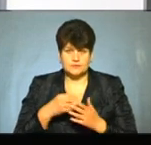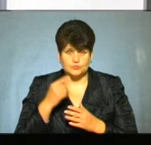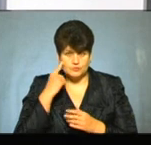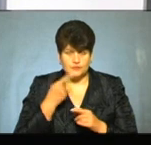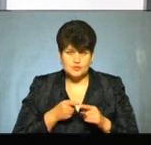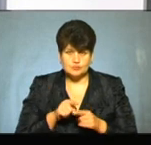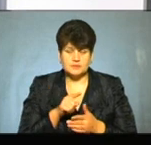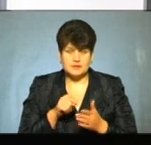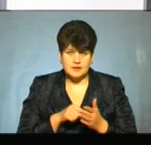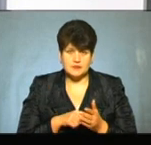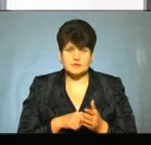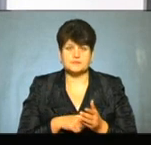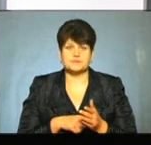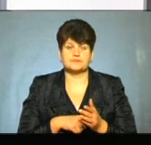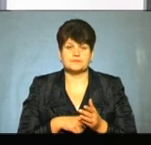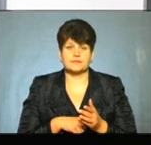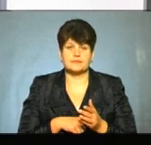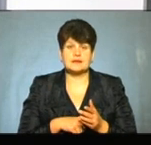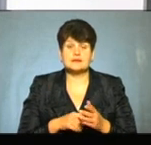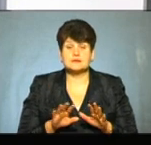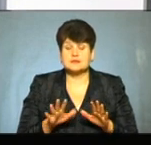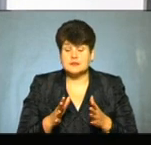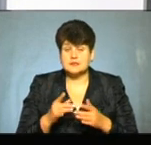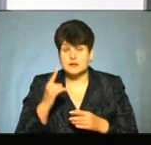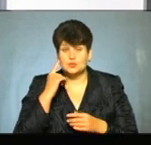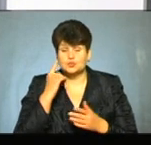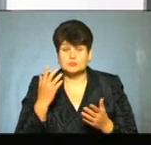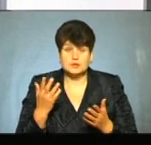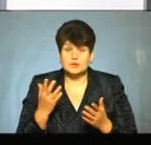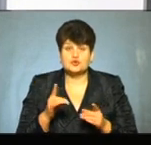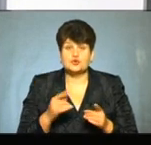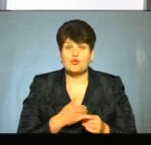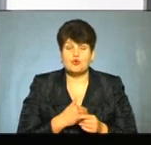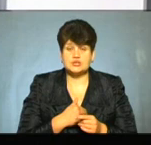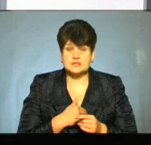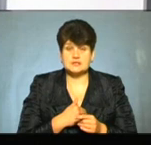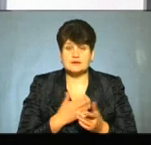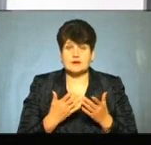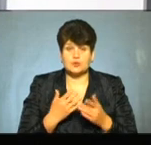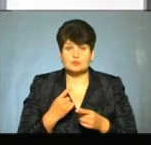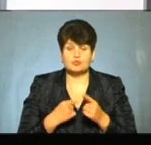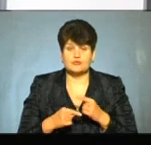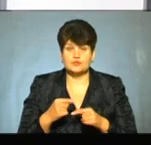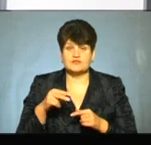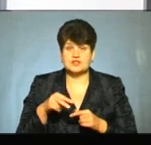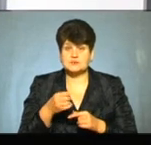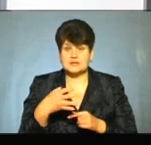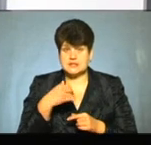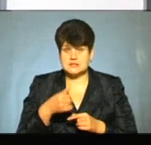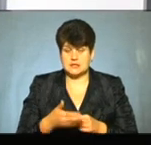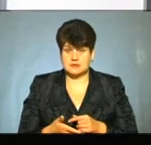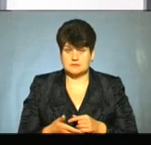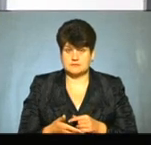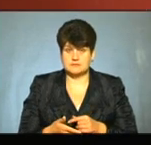І, ви знаєте, ну, склігається така думка, що хочеться, якось повернутися до 2015 рік.